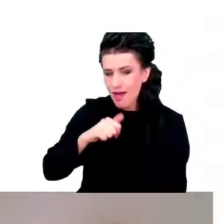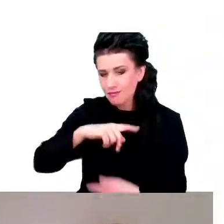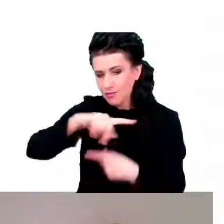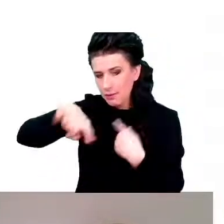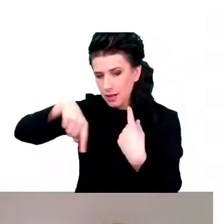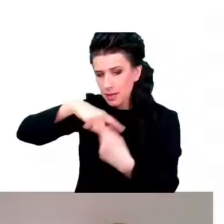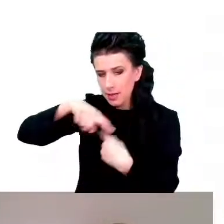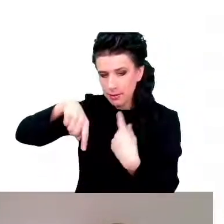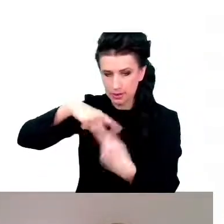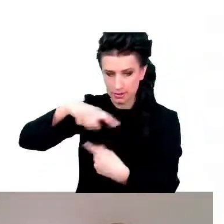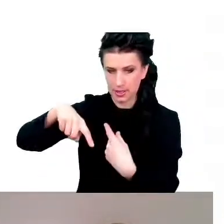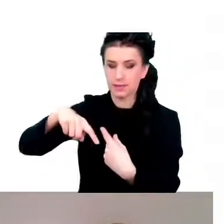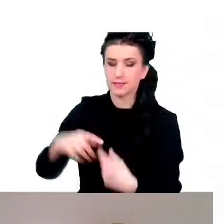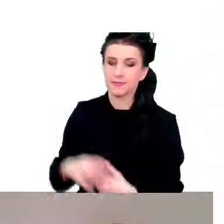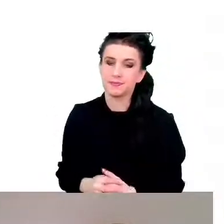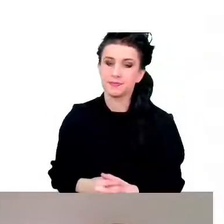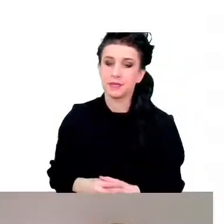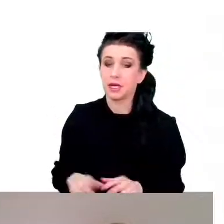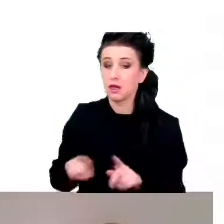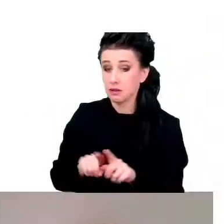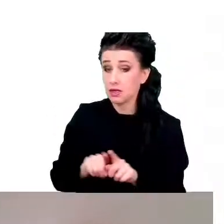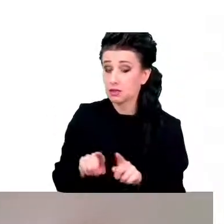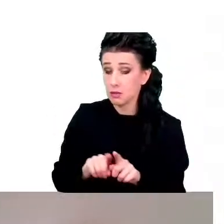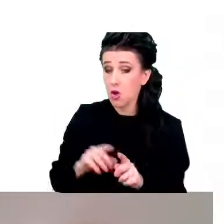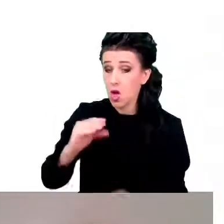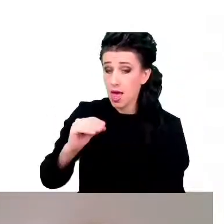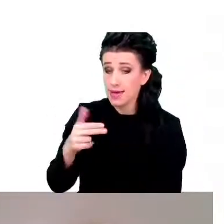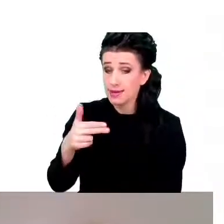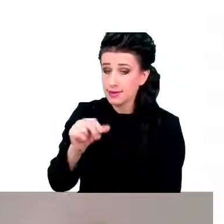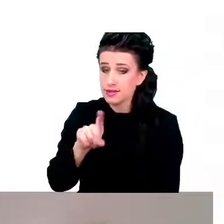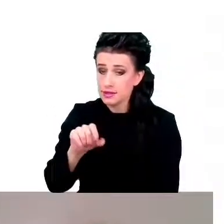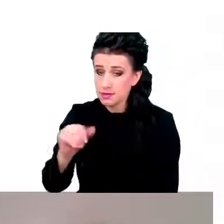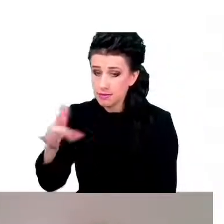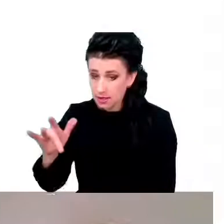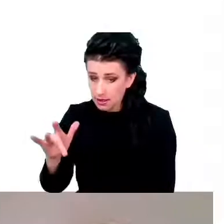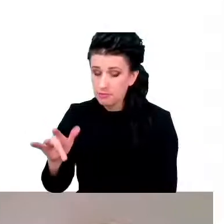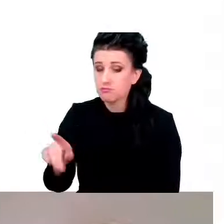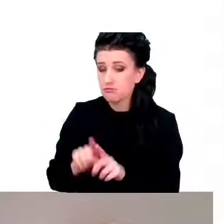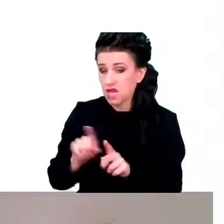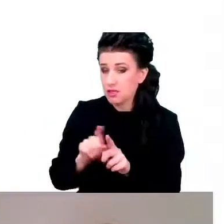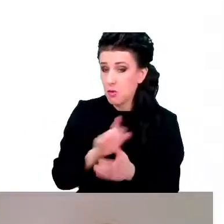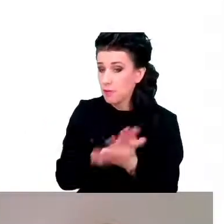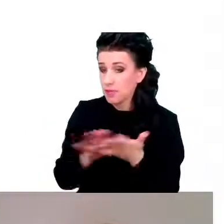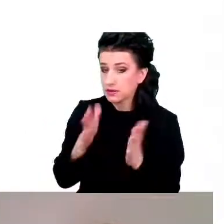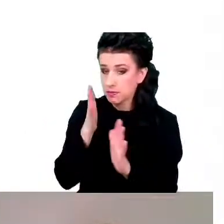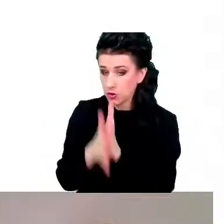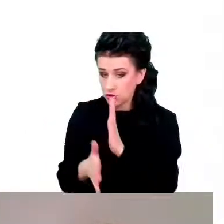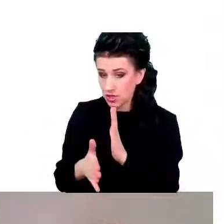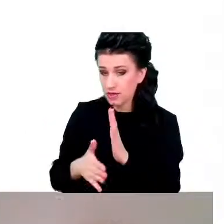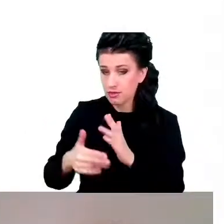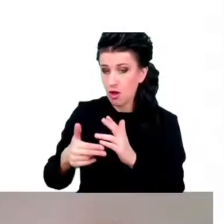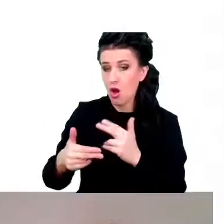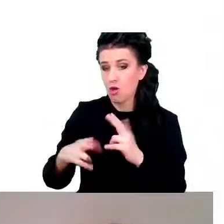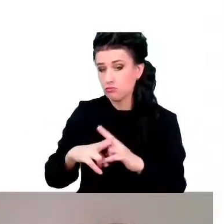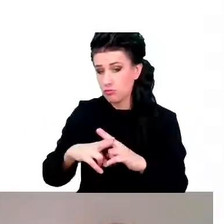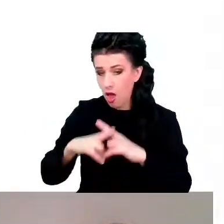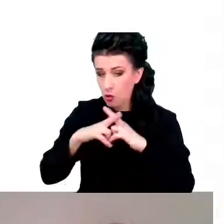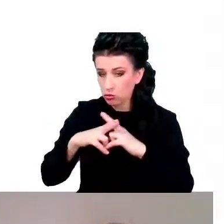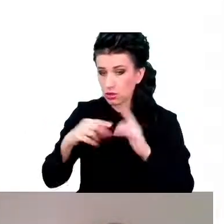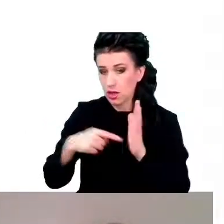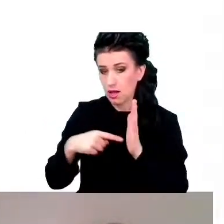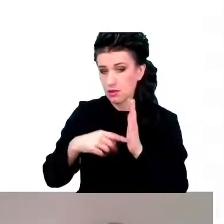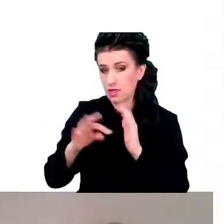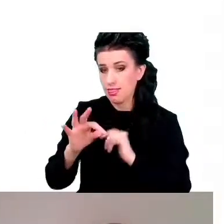naszych komórkach funkcjonują enzymy antyoksydacyjne, które mogą bezpośrednio neutralizować reaktywne formy tlenu.